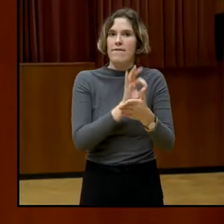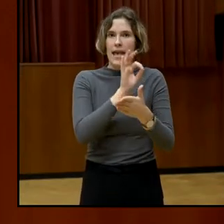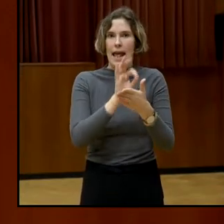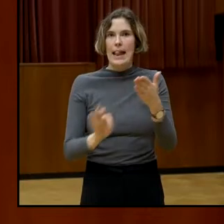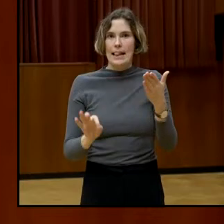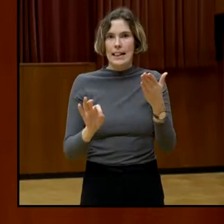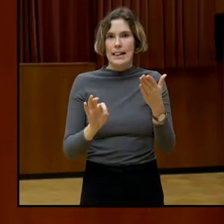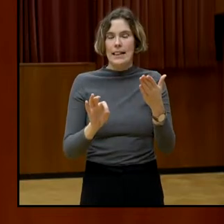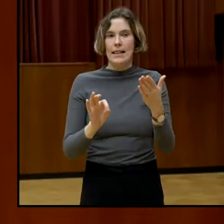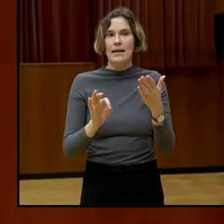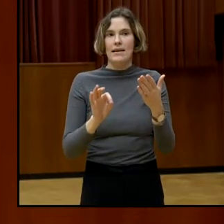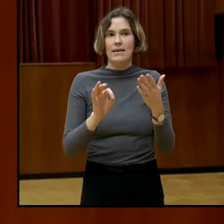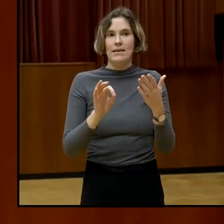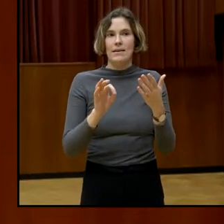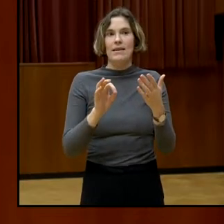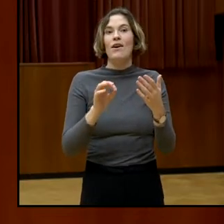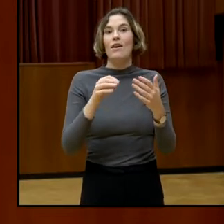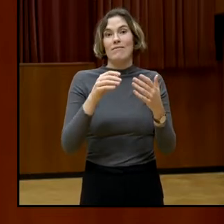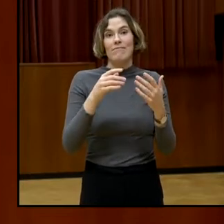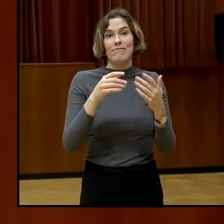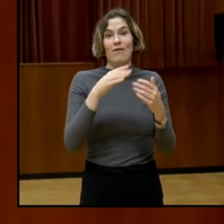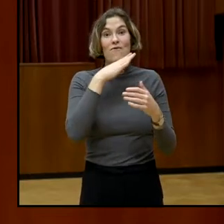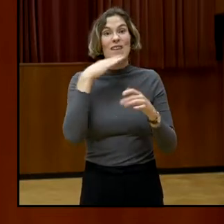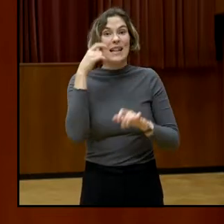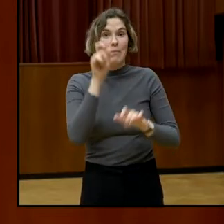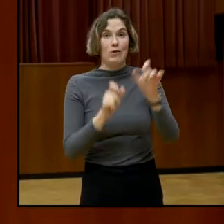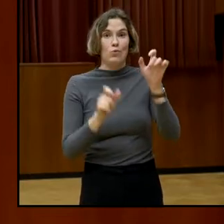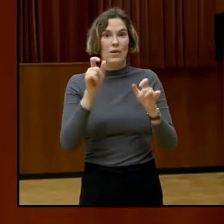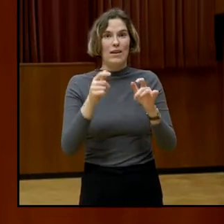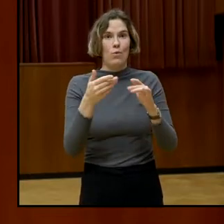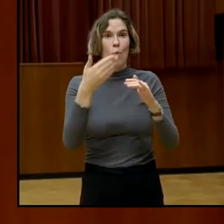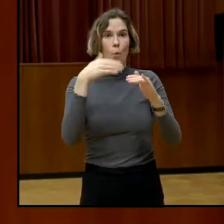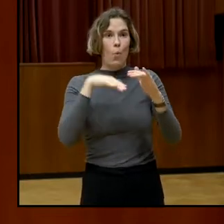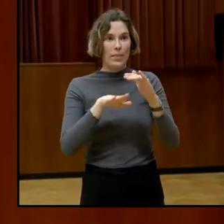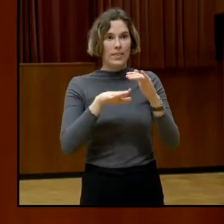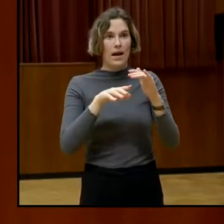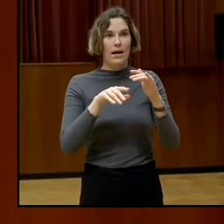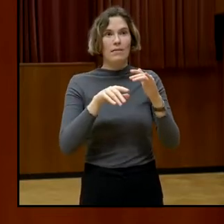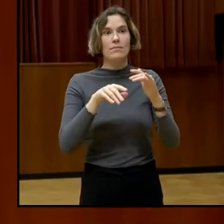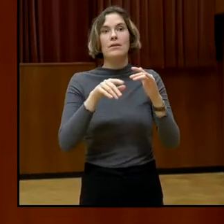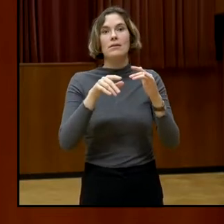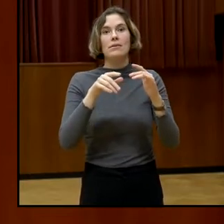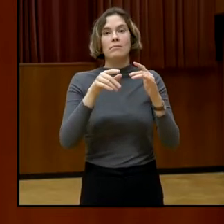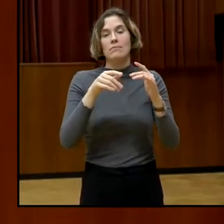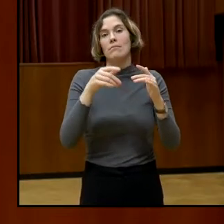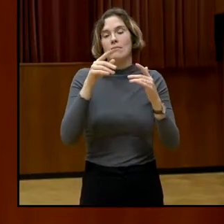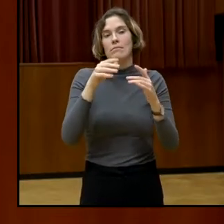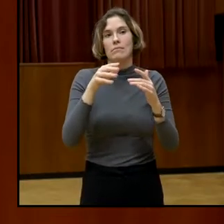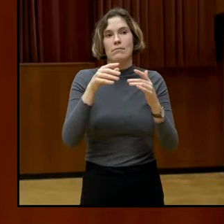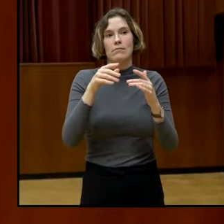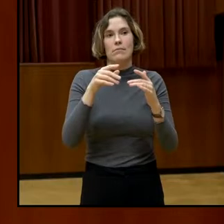Konkret fünf von sieben. Und davon wiederum ein Großteil länger als zehn Jahre hier.